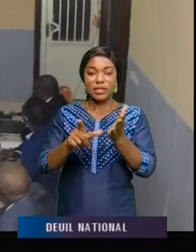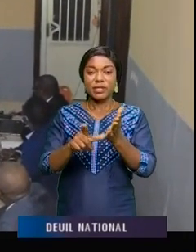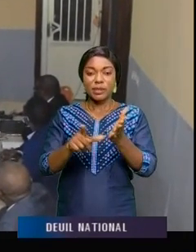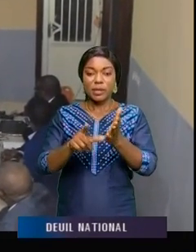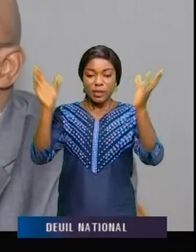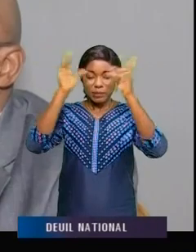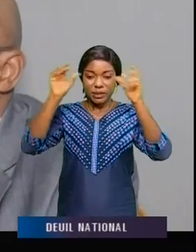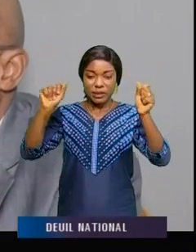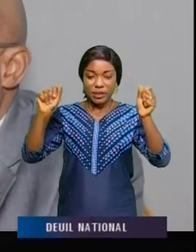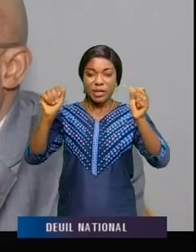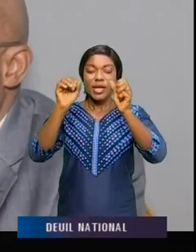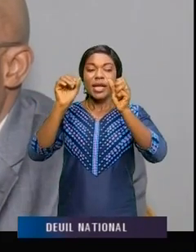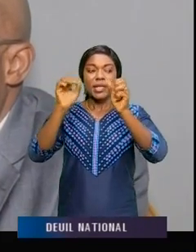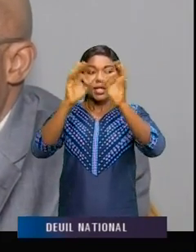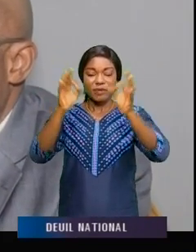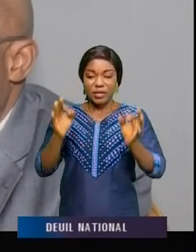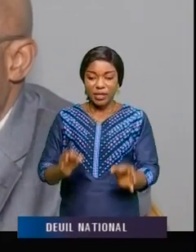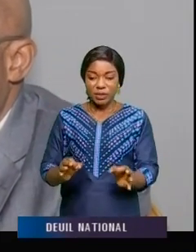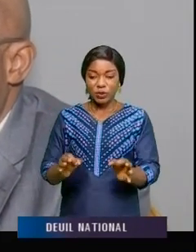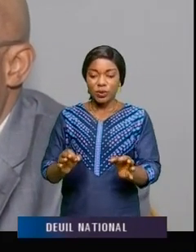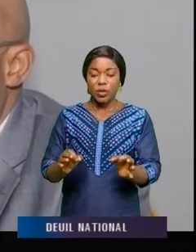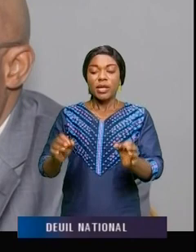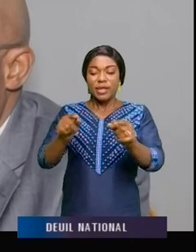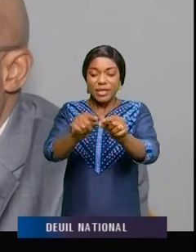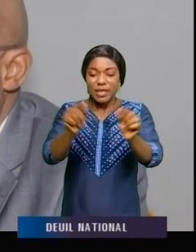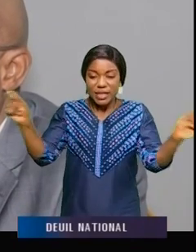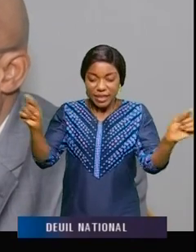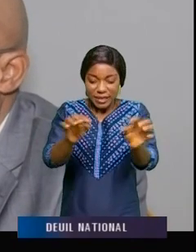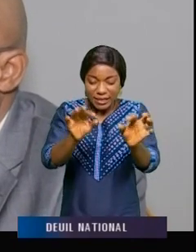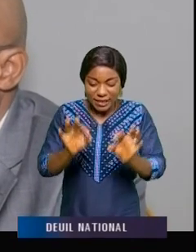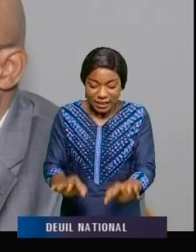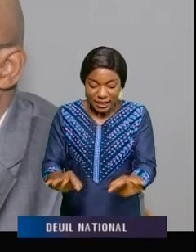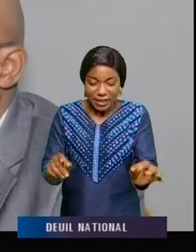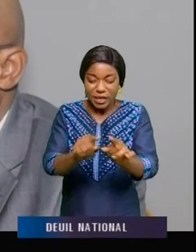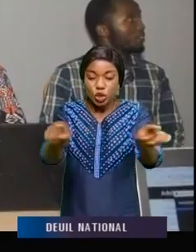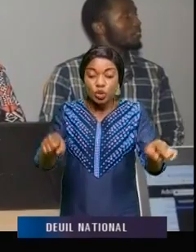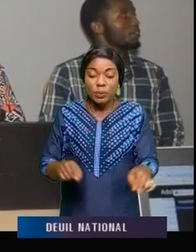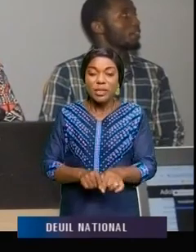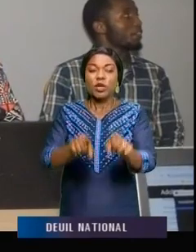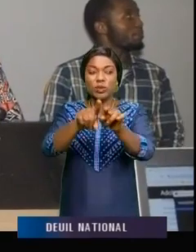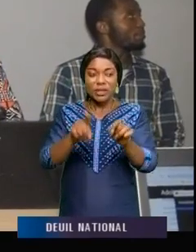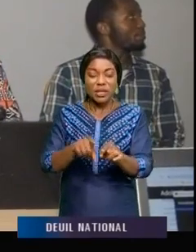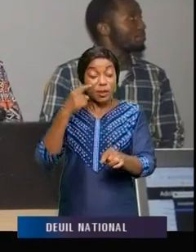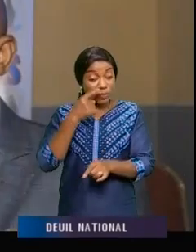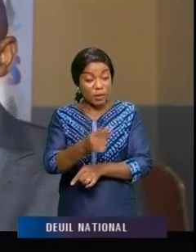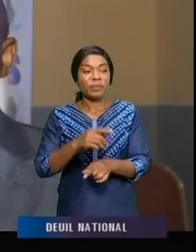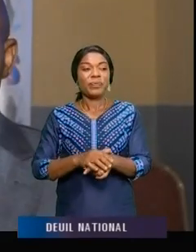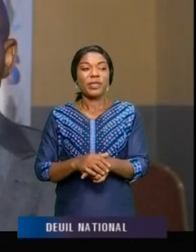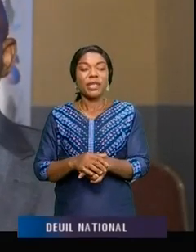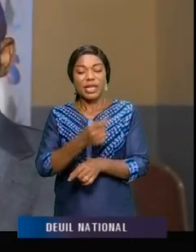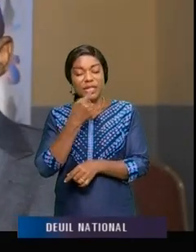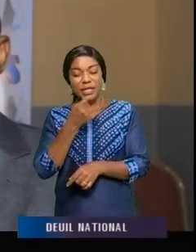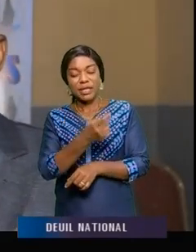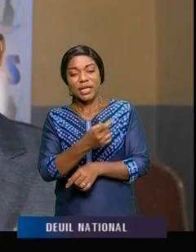Fédération des géomètres Stanislas Balega a circonscrit le cadre de cet événement. La Fédération